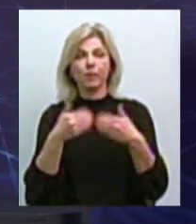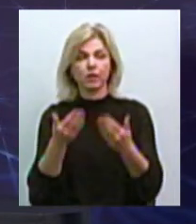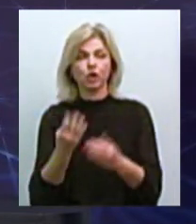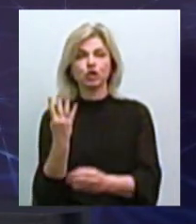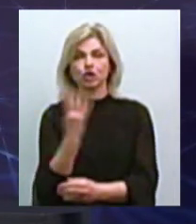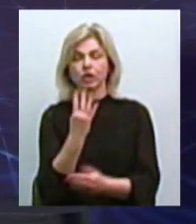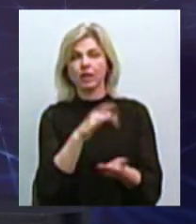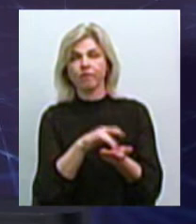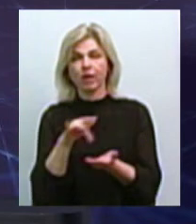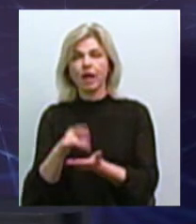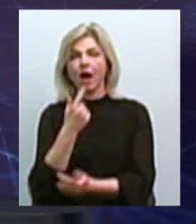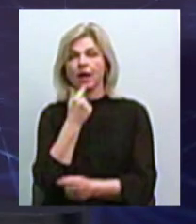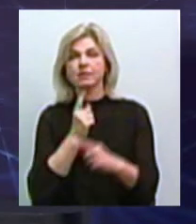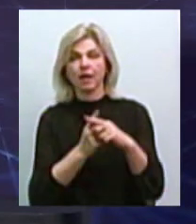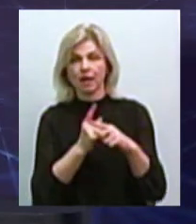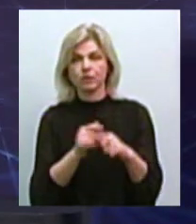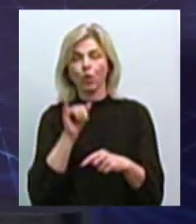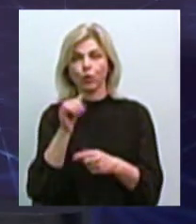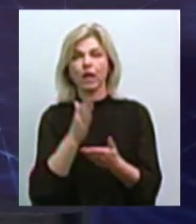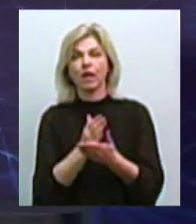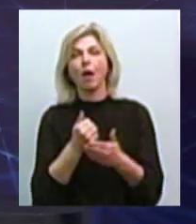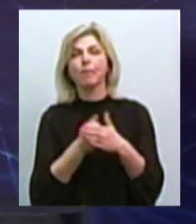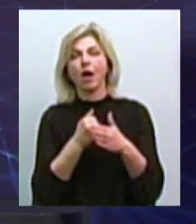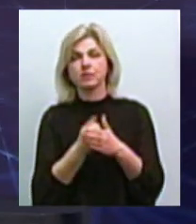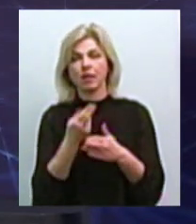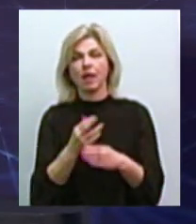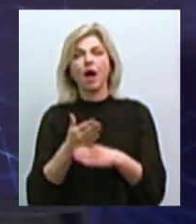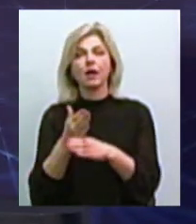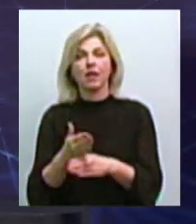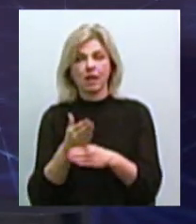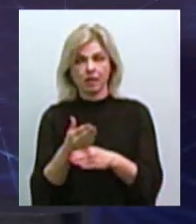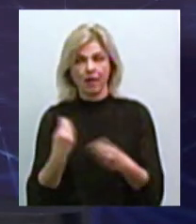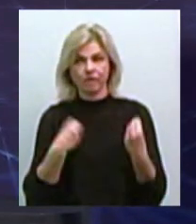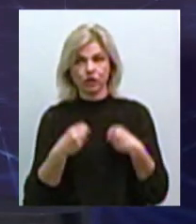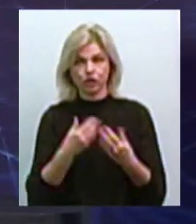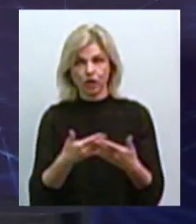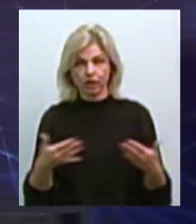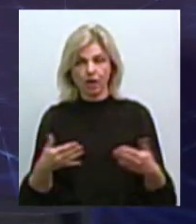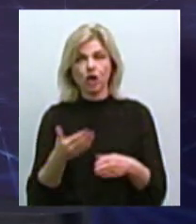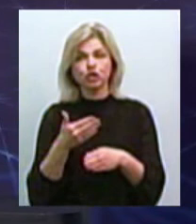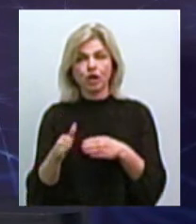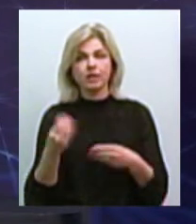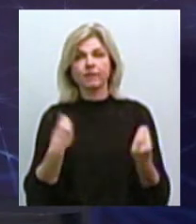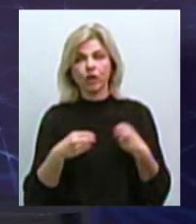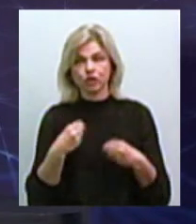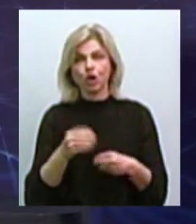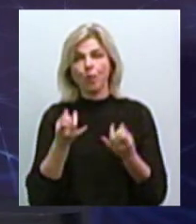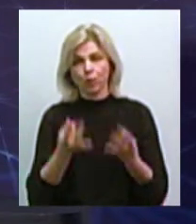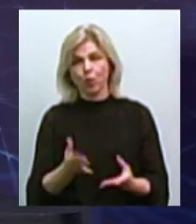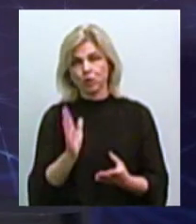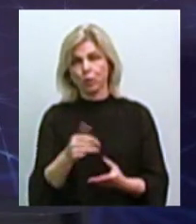подразделення Красного Креста, у них є база для хранення цих речі. Часті речі ми просто будемо сами